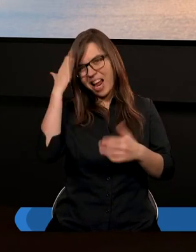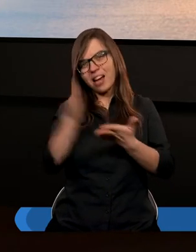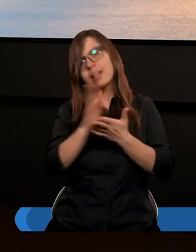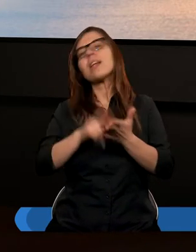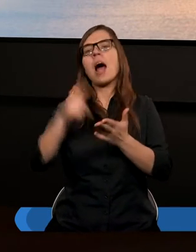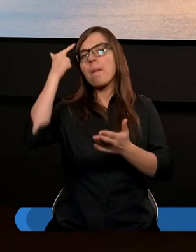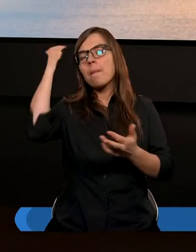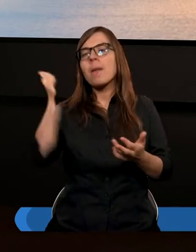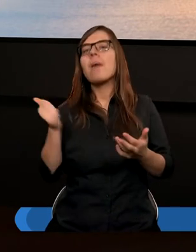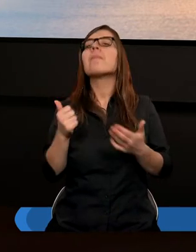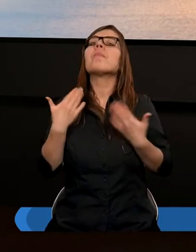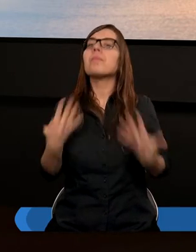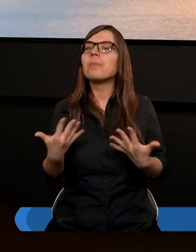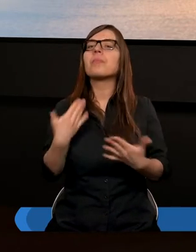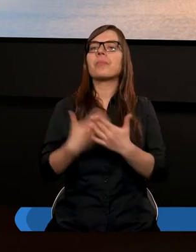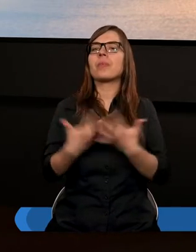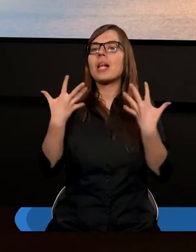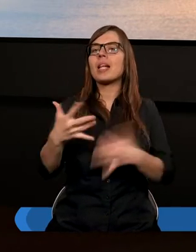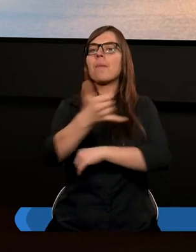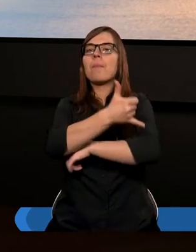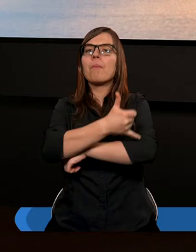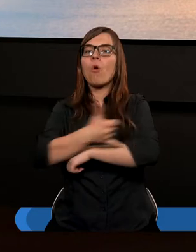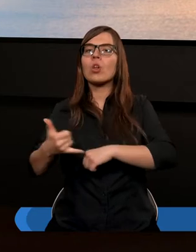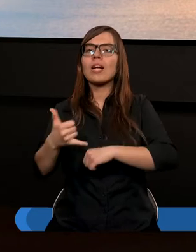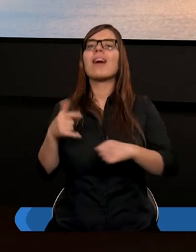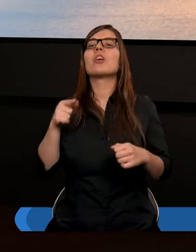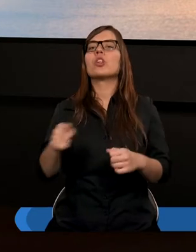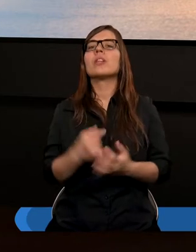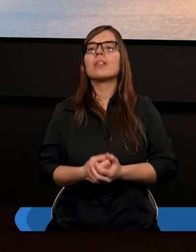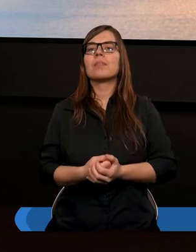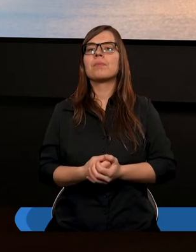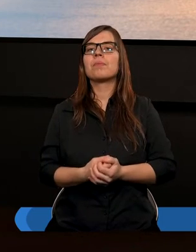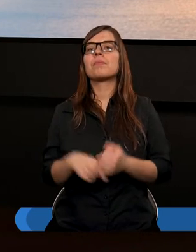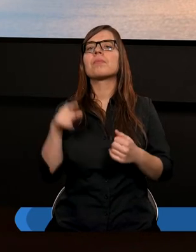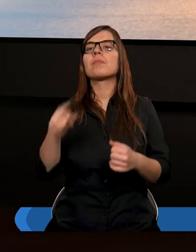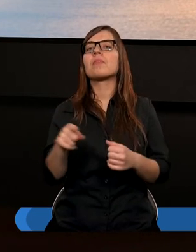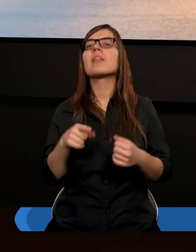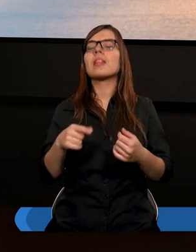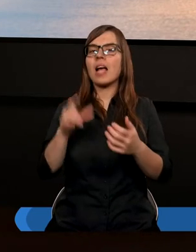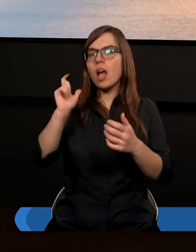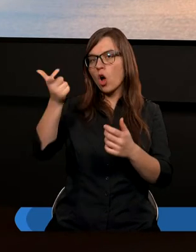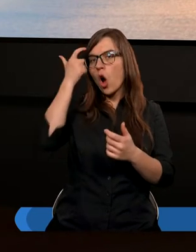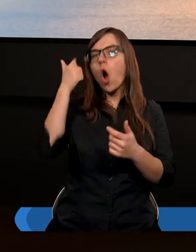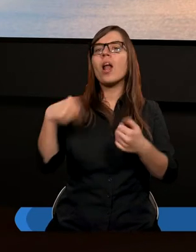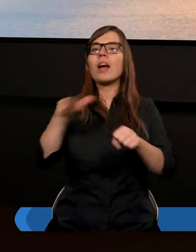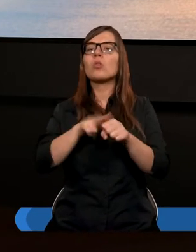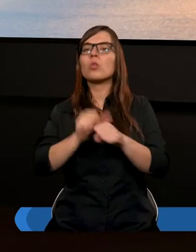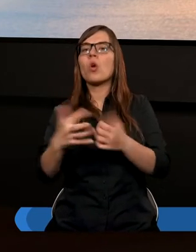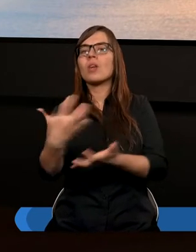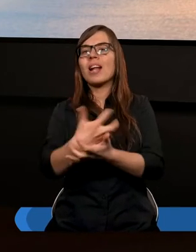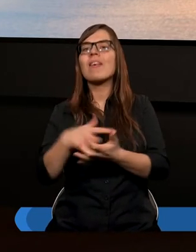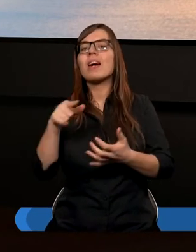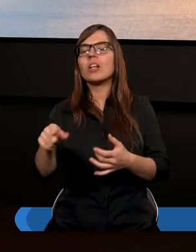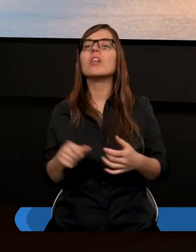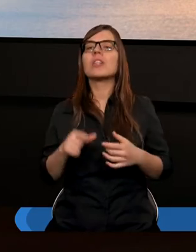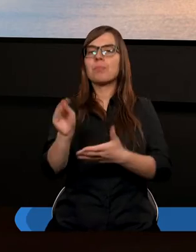pamięć. I dlatego chcemy podkreślić te perły, które są zawarte w Piśmie